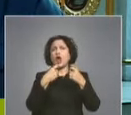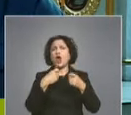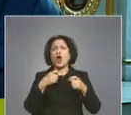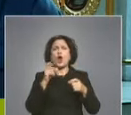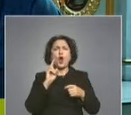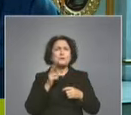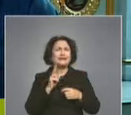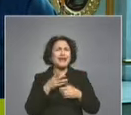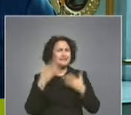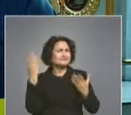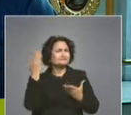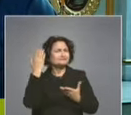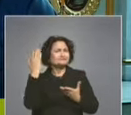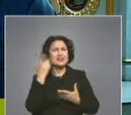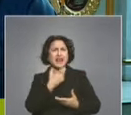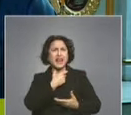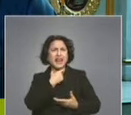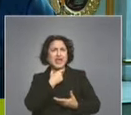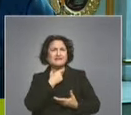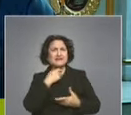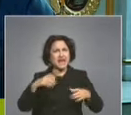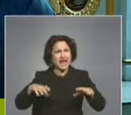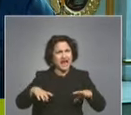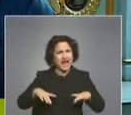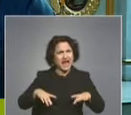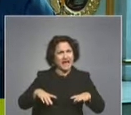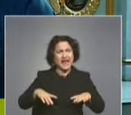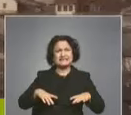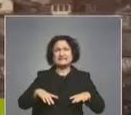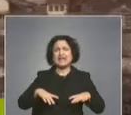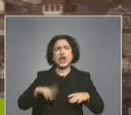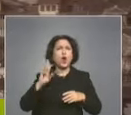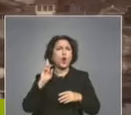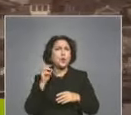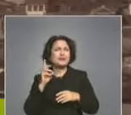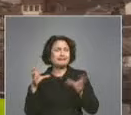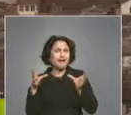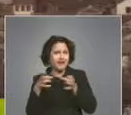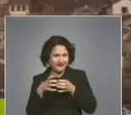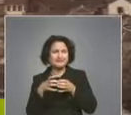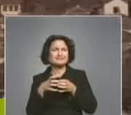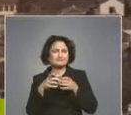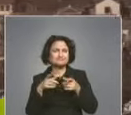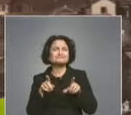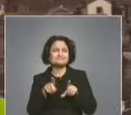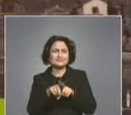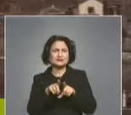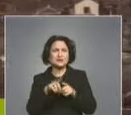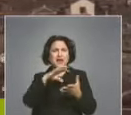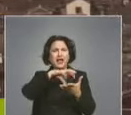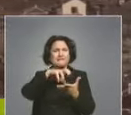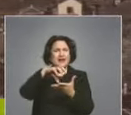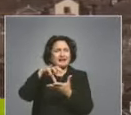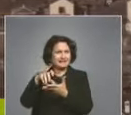освен главният градски революционен комитет, нещо уникално няма друг случай. Има и квартален революционният комитет с